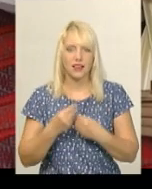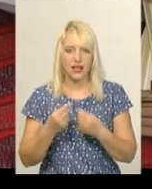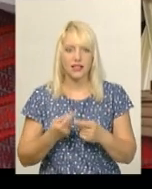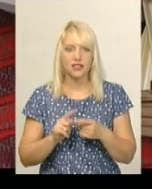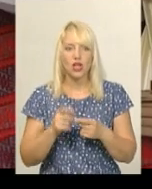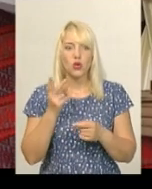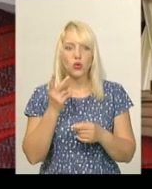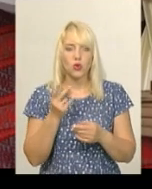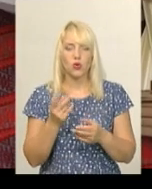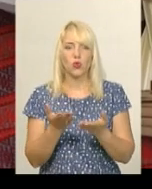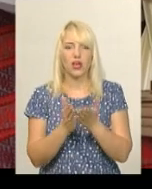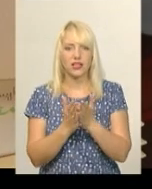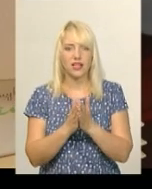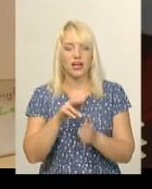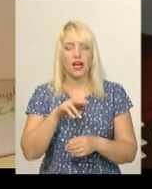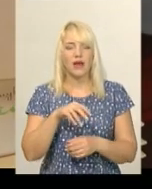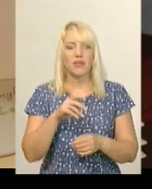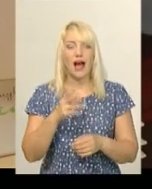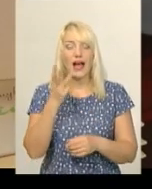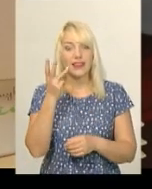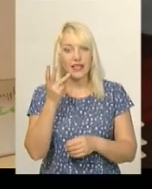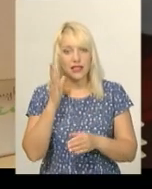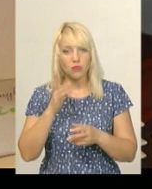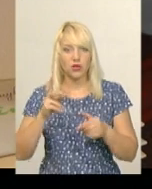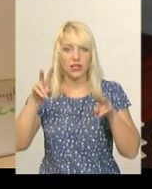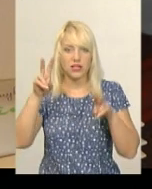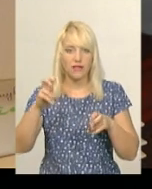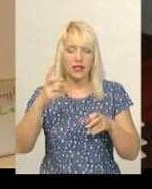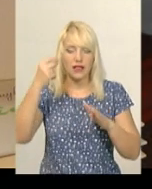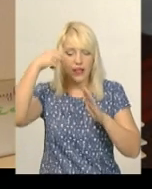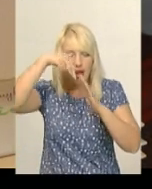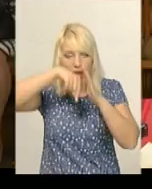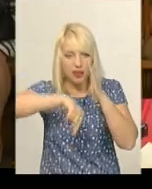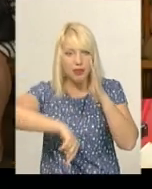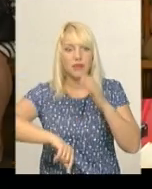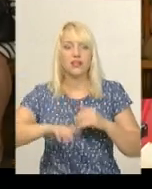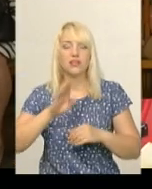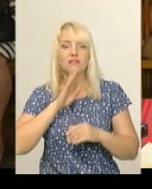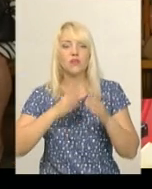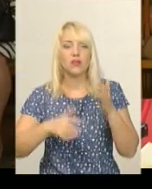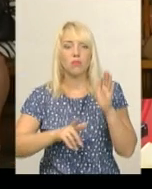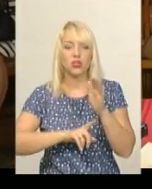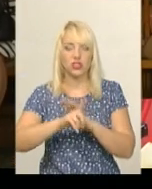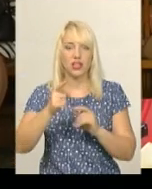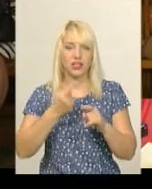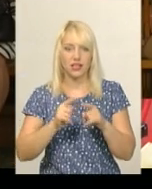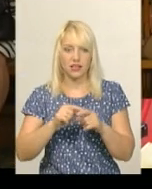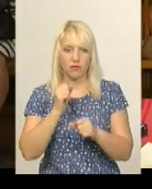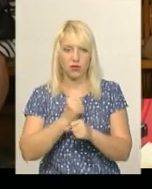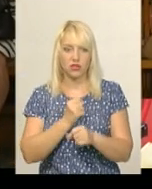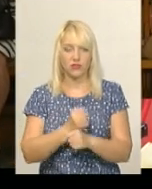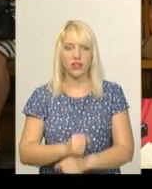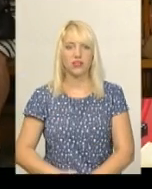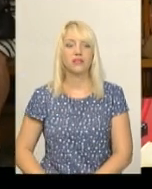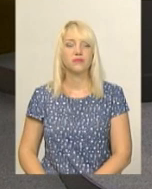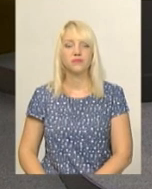Наталії Поліщук. Третя матиме назву «На глибині». Авторка вже розпочала над нею працювати. Ірина Хижа, Олександр Горішавський, новини Поділля